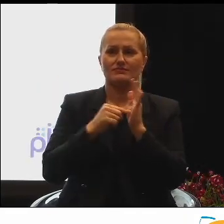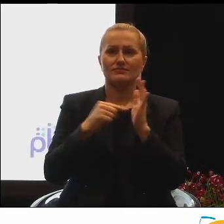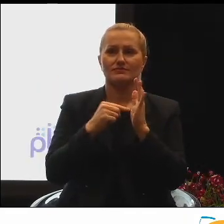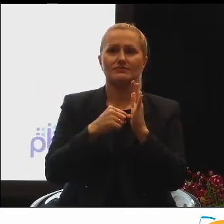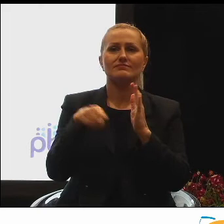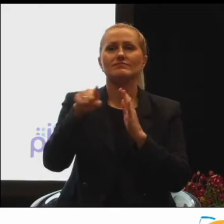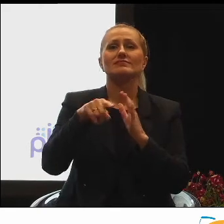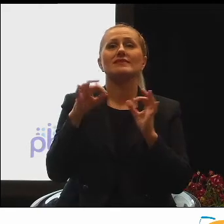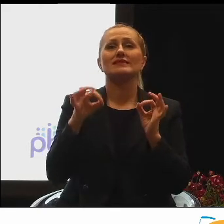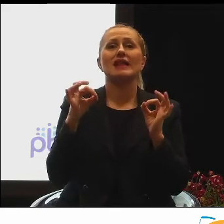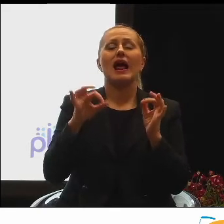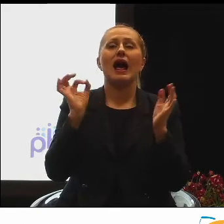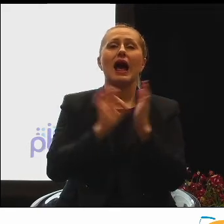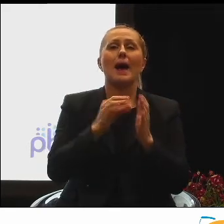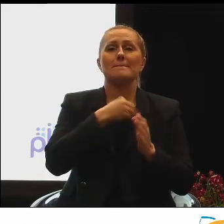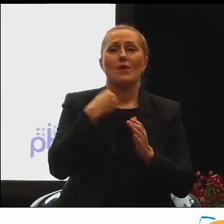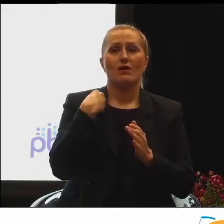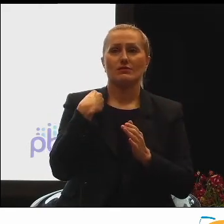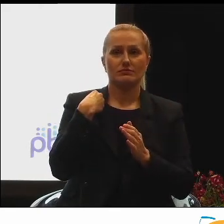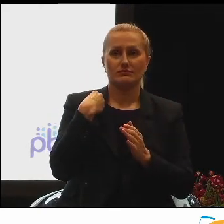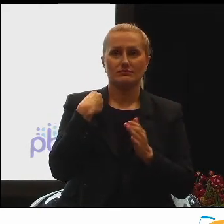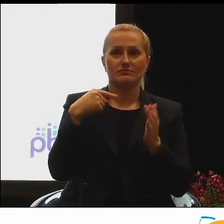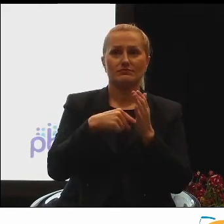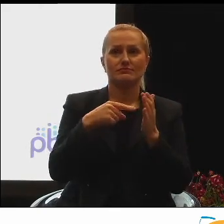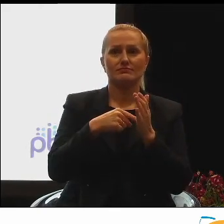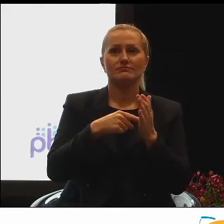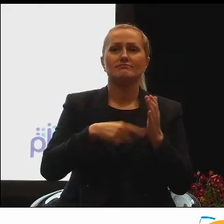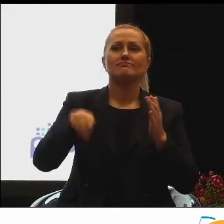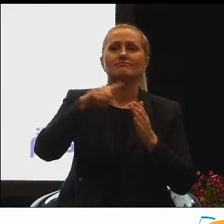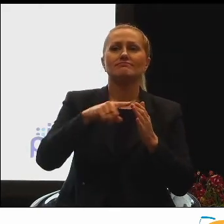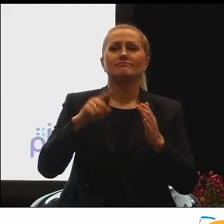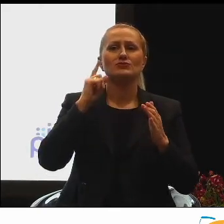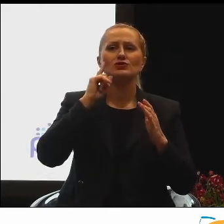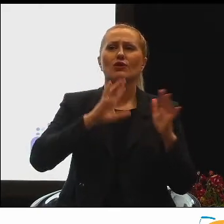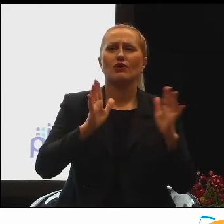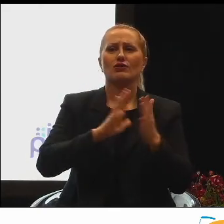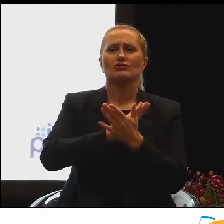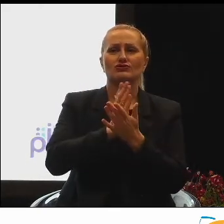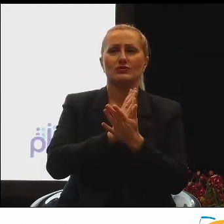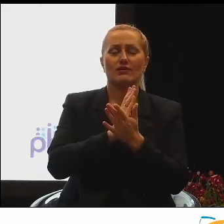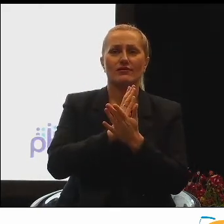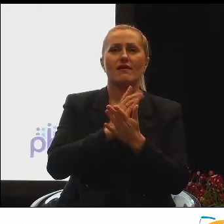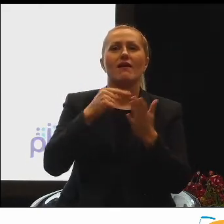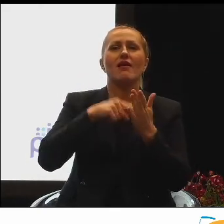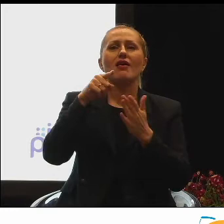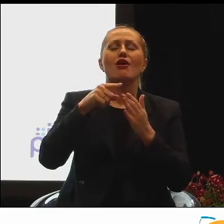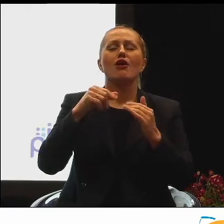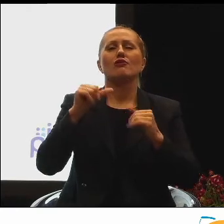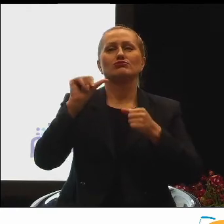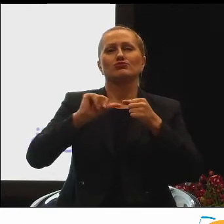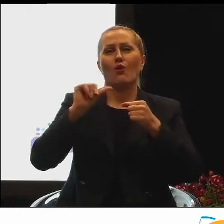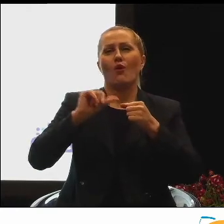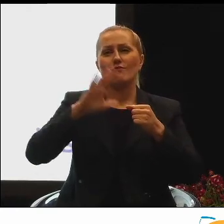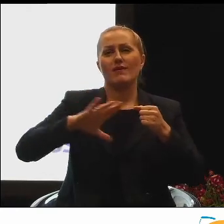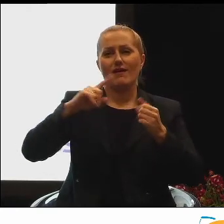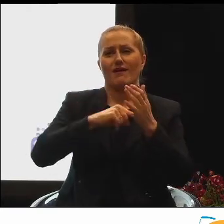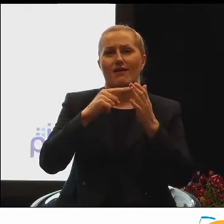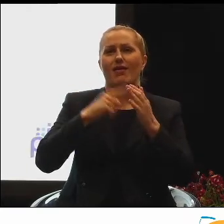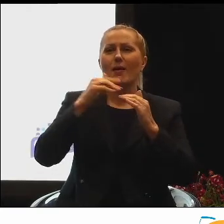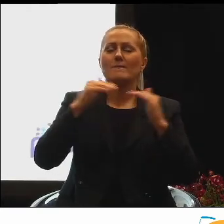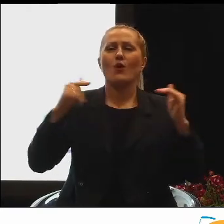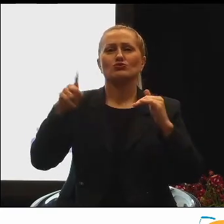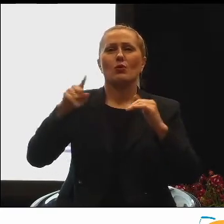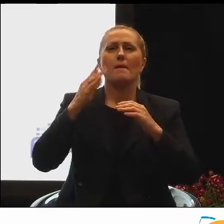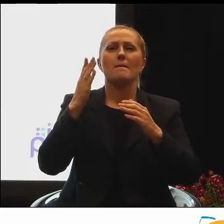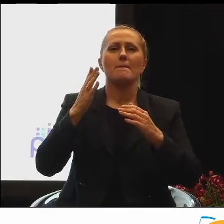Bo akurat w Polsce ten średni stopień menedżerski jest na dość wysokim poziomie,